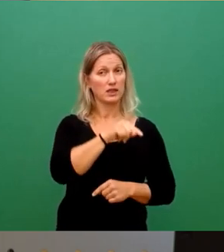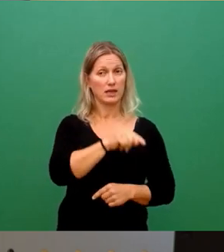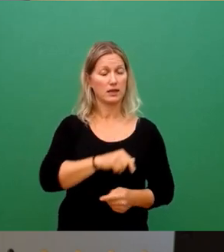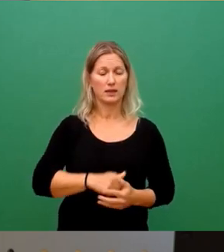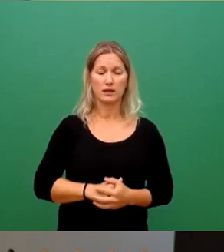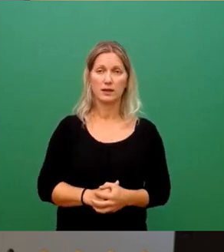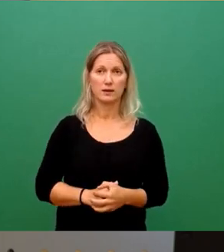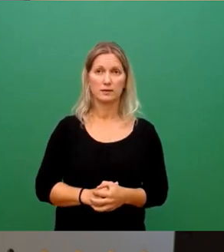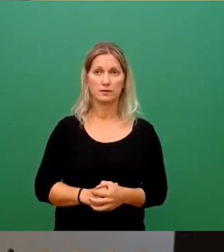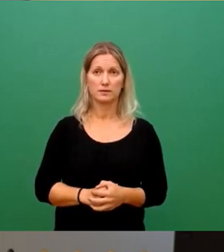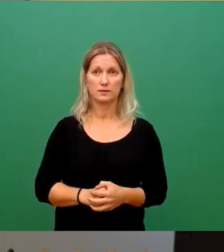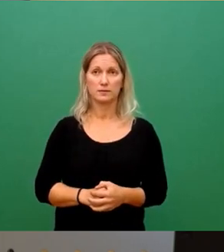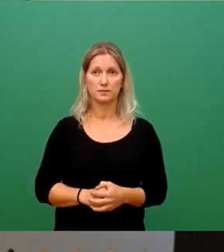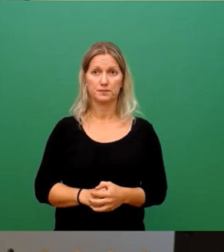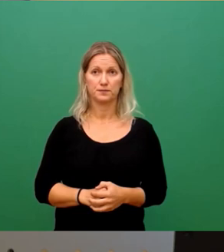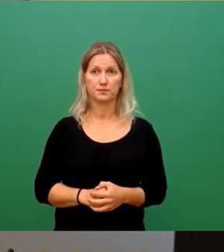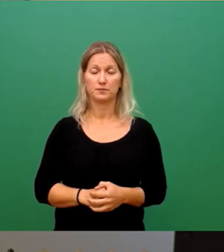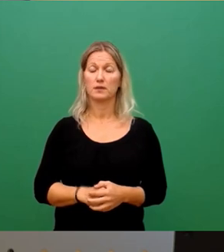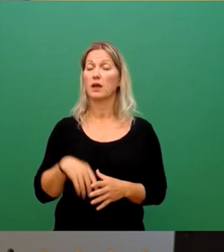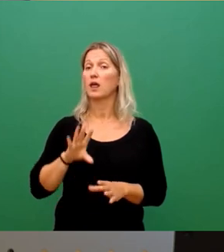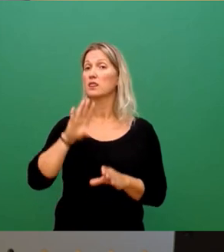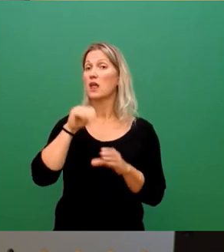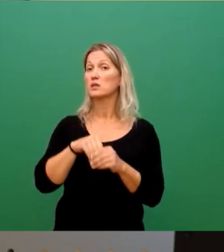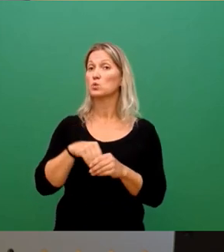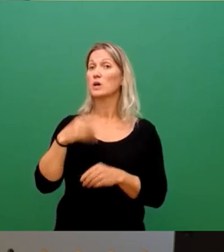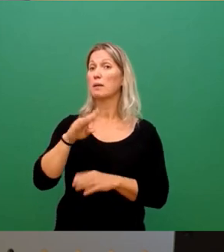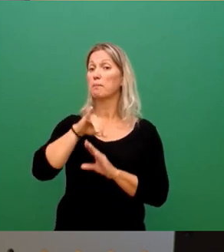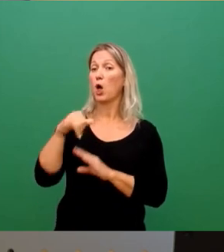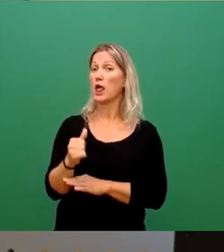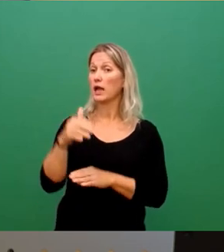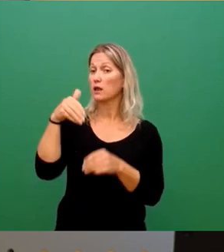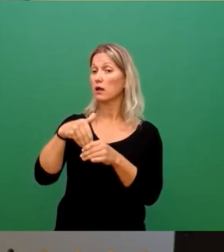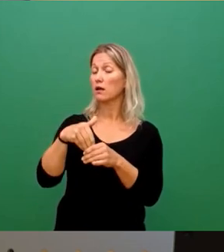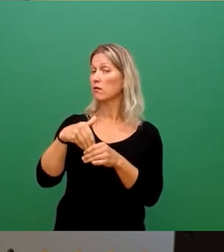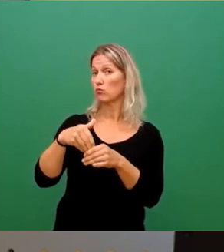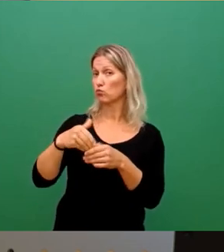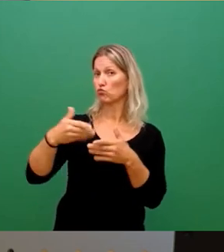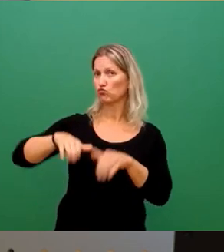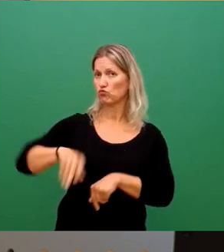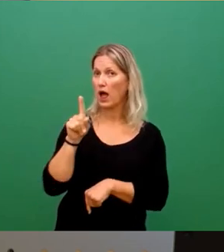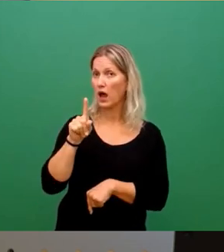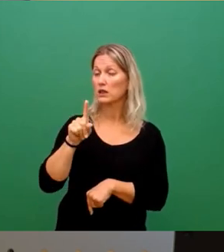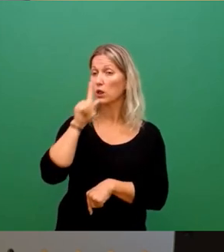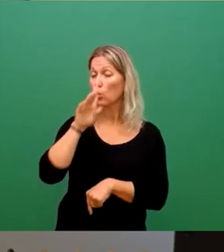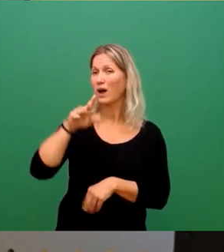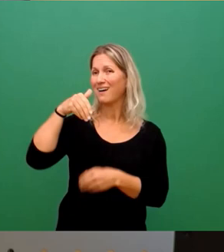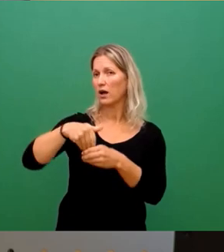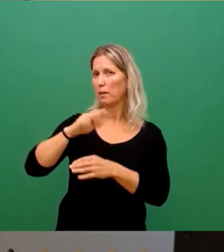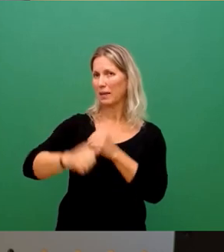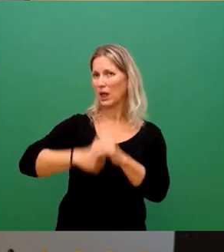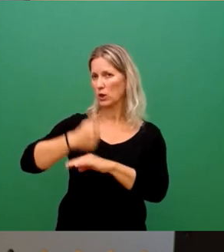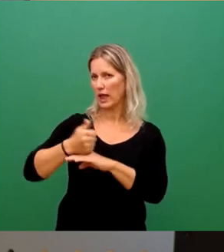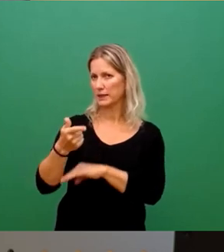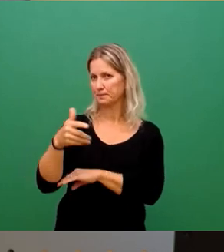Im Einzelnen sind die Projekte nicht verkehrt. Lediglich die Priorität ist fraglich. Einige